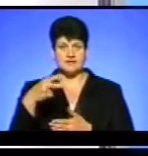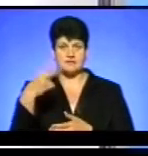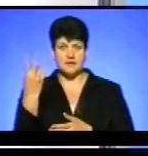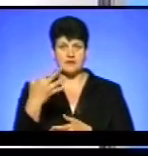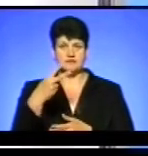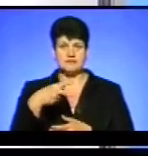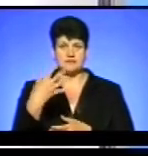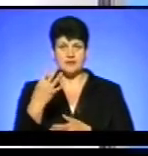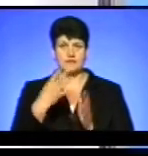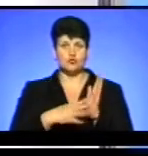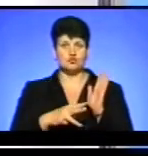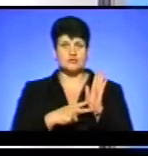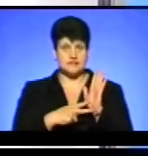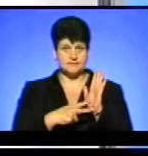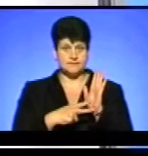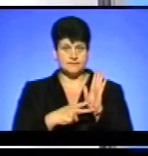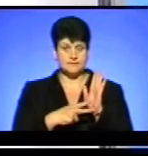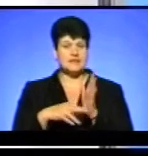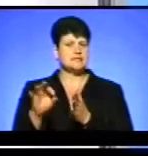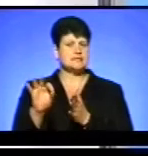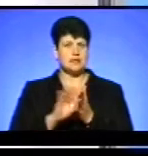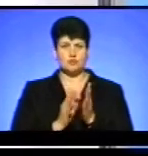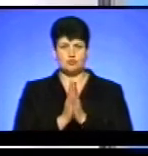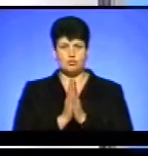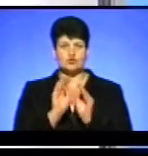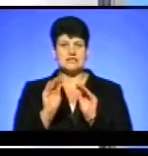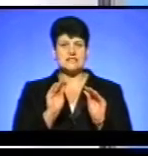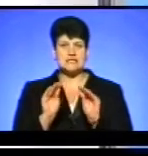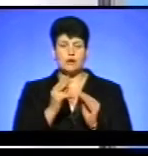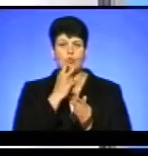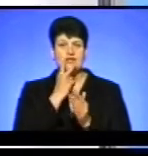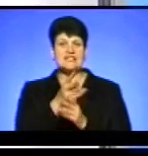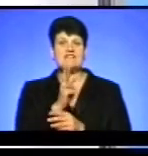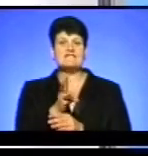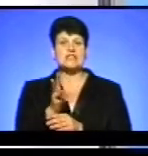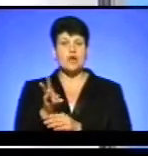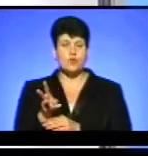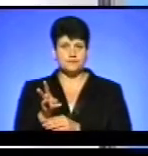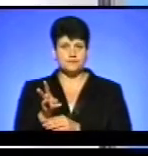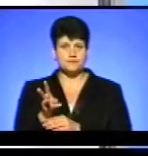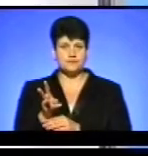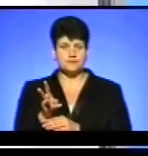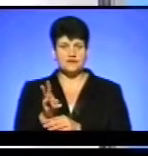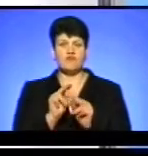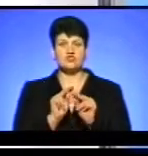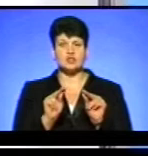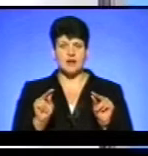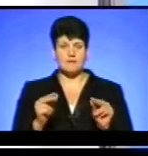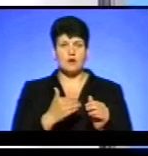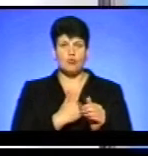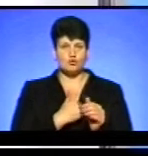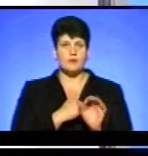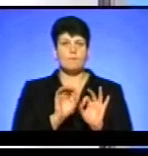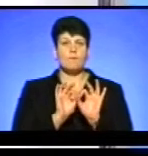97. І одразу я попрошу режисерів показати, в нас є відео. З вчителями хочу, щоб ви